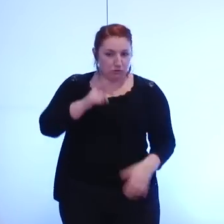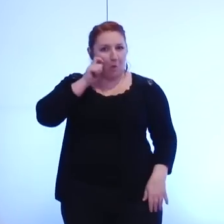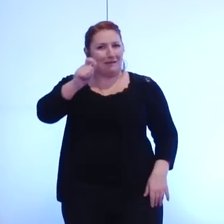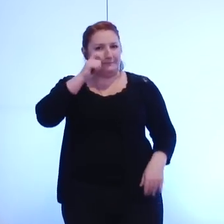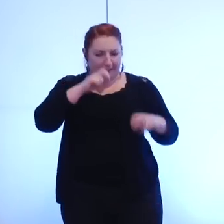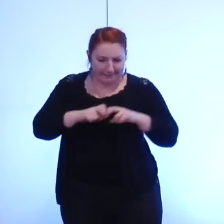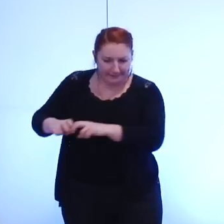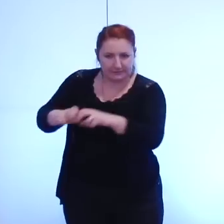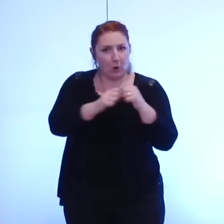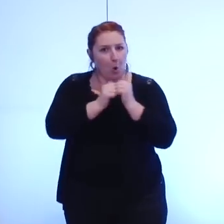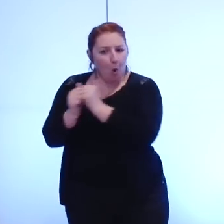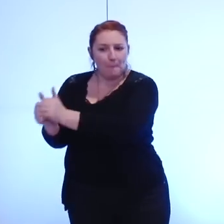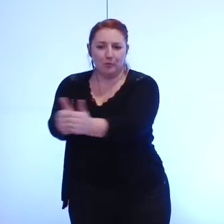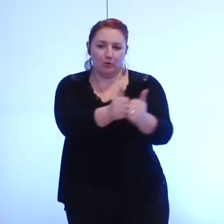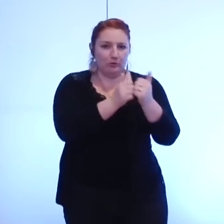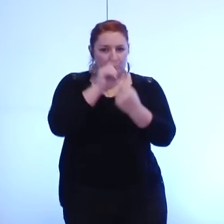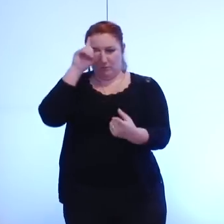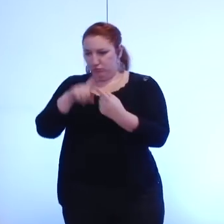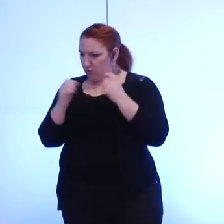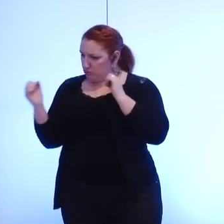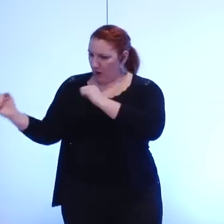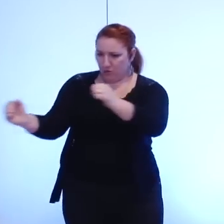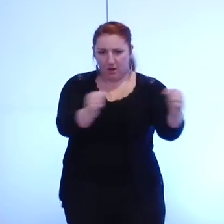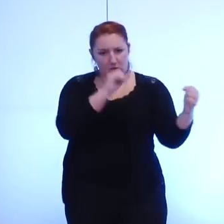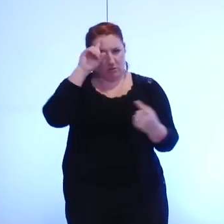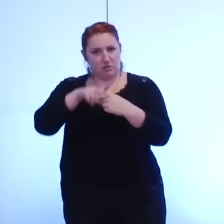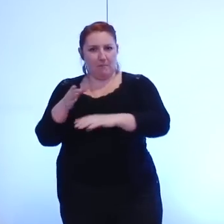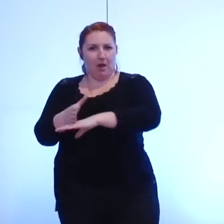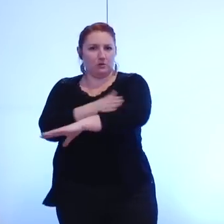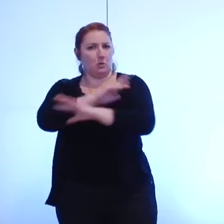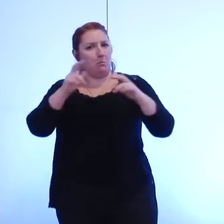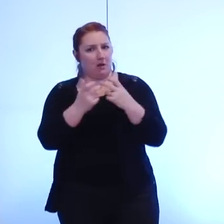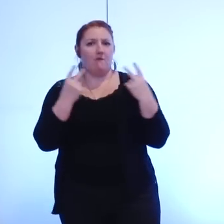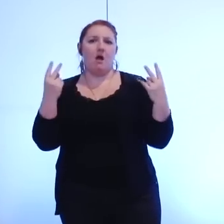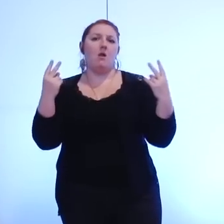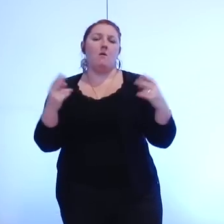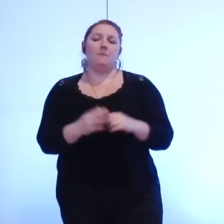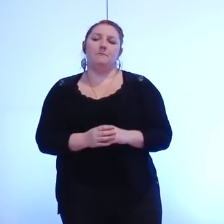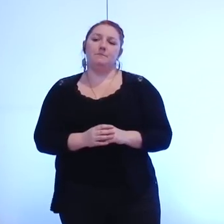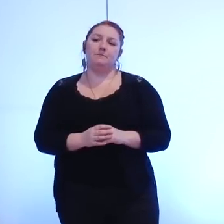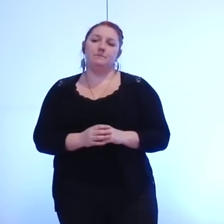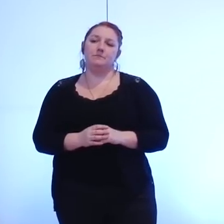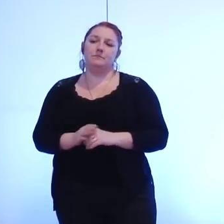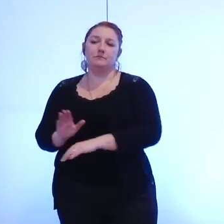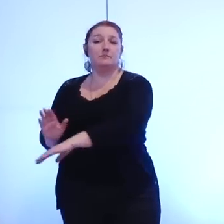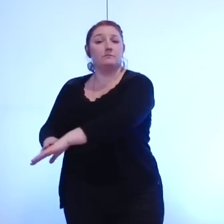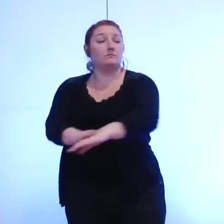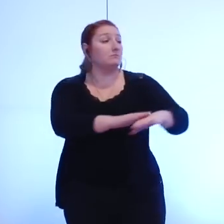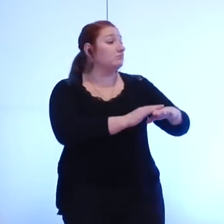commune visant à établir un consensus sur la valeur de l'action je voudrais d'ailleurs vous signaler en passant qu'il y déjà eu une